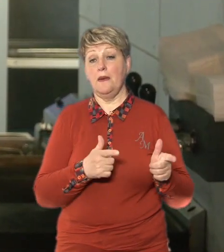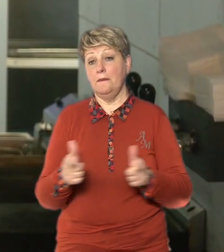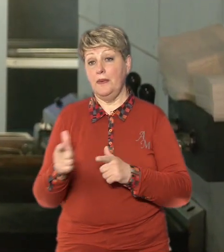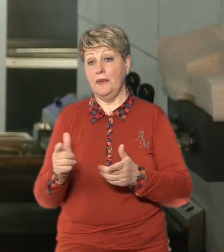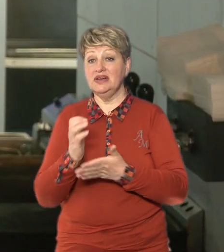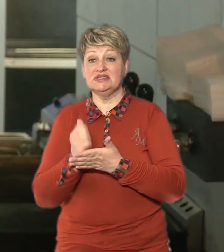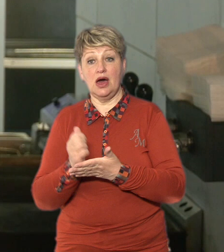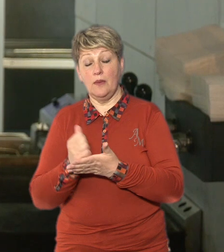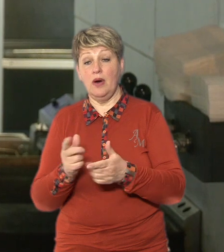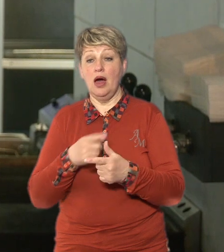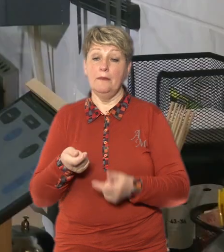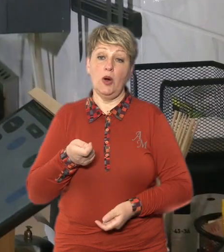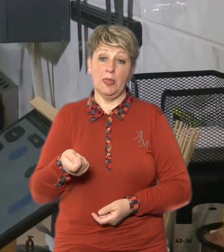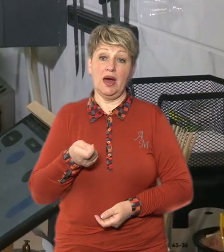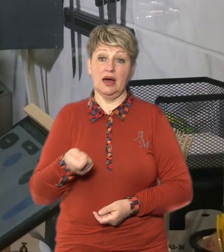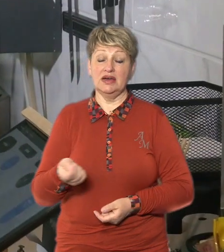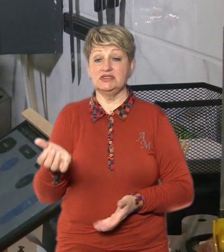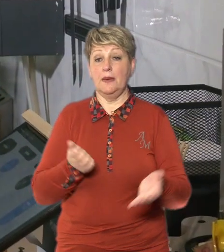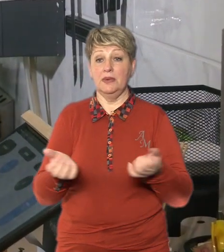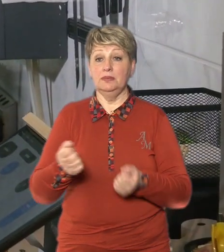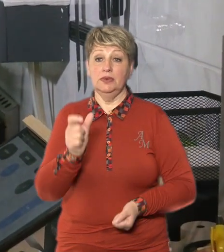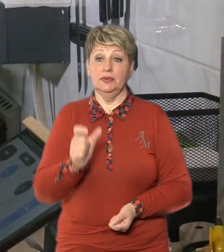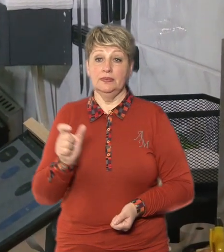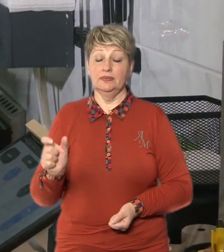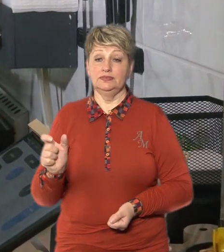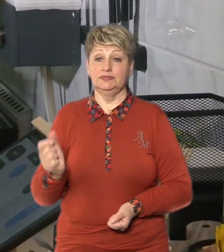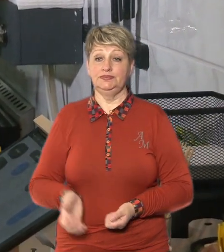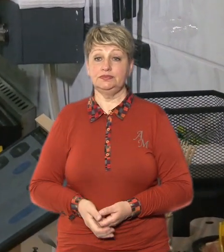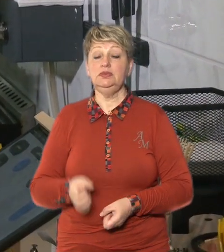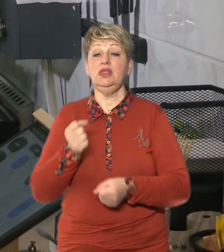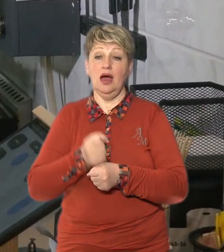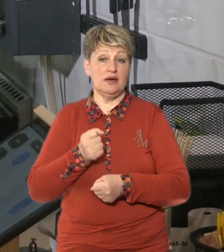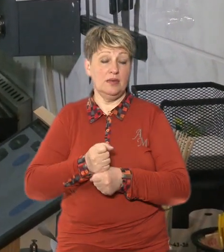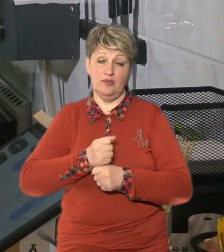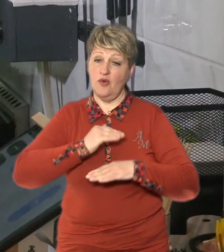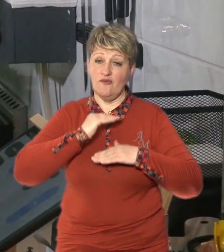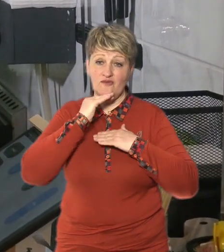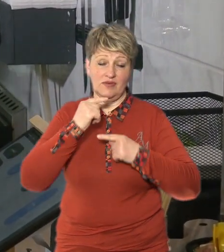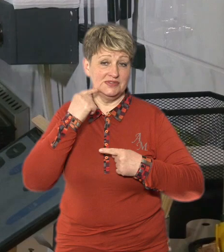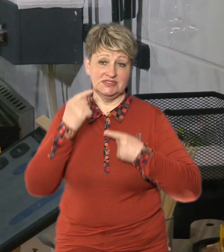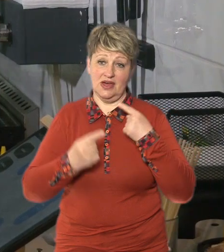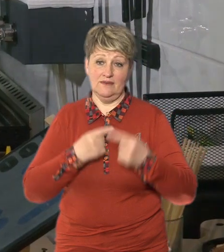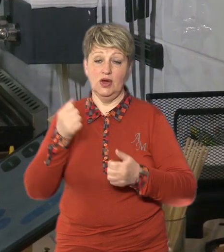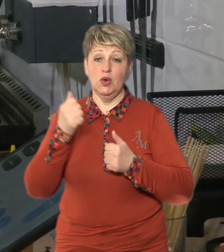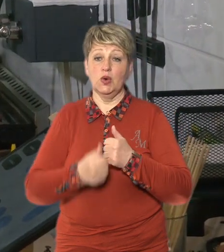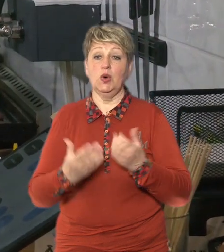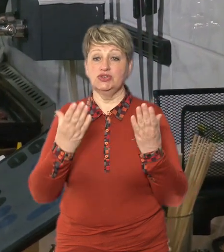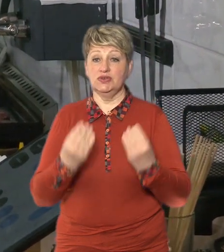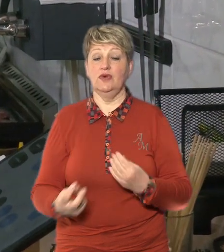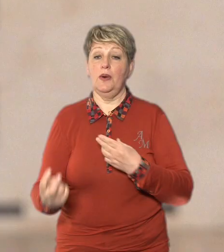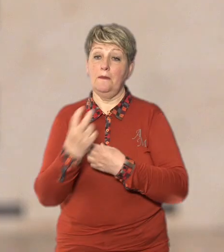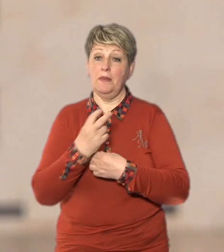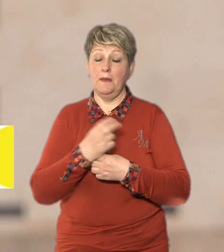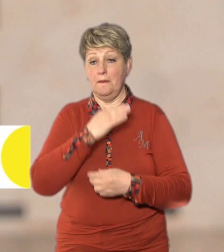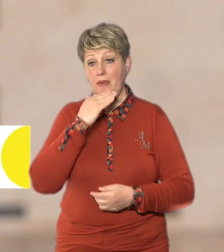на каці, приймаю відвідувачів Якби вистачає завжди, кожного дня до нас приходить дуже багато